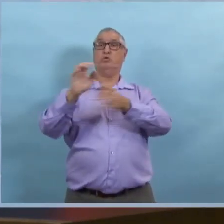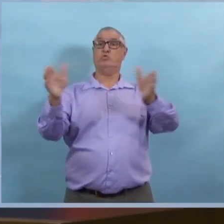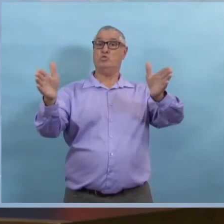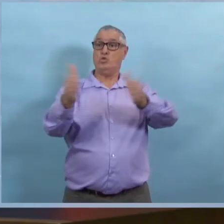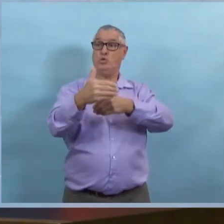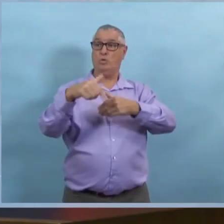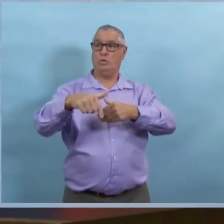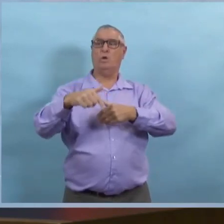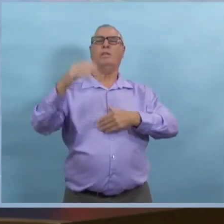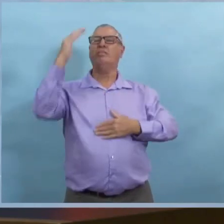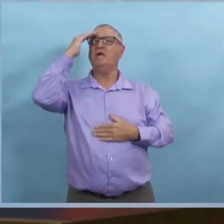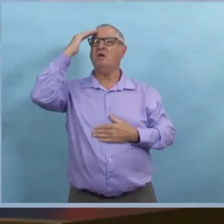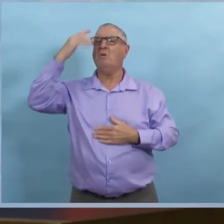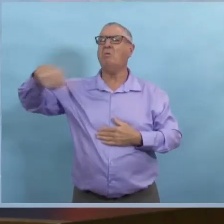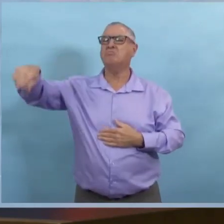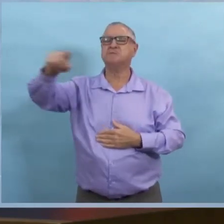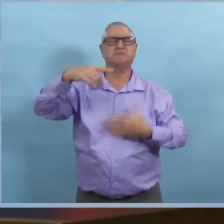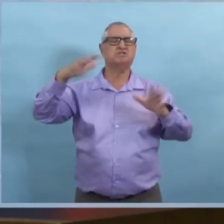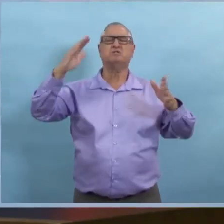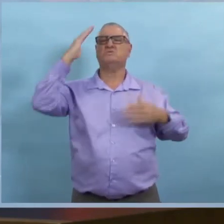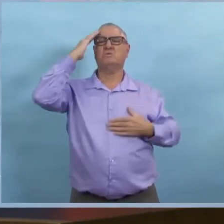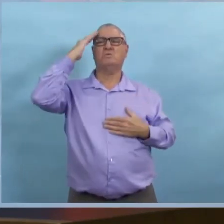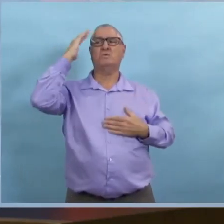de boissons, ces gens-là savent qui ils sont.